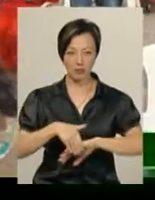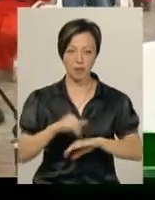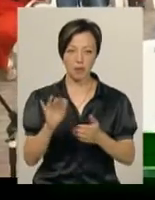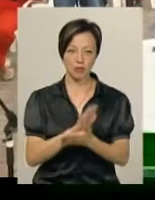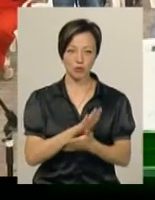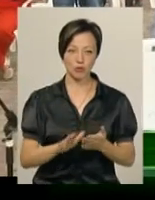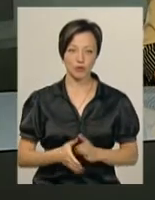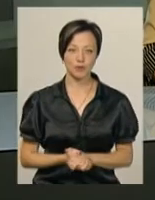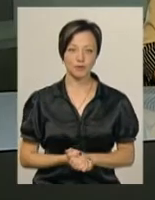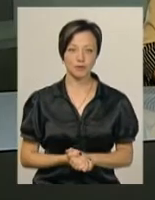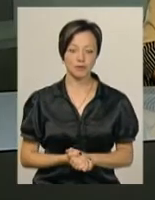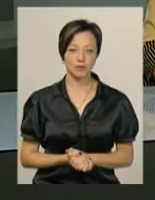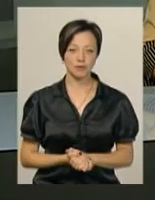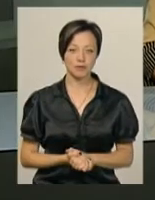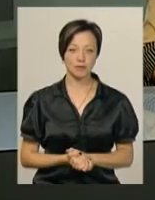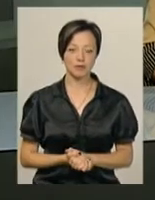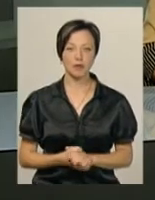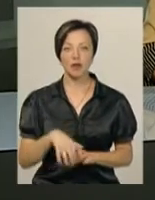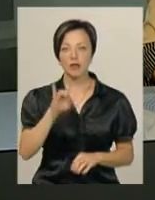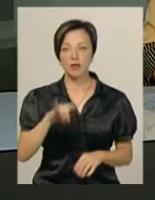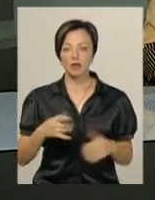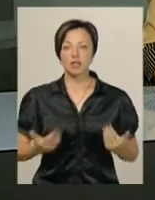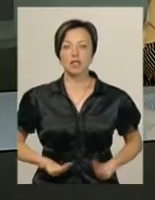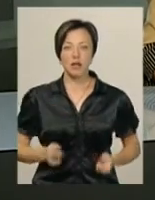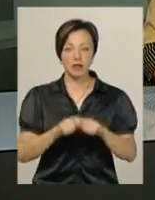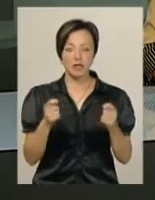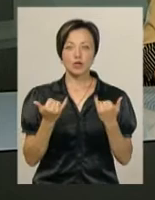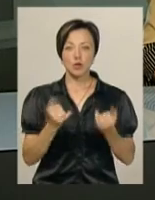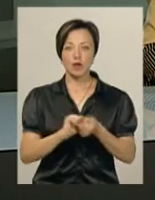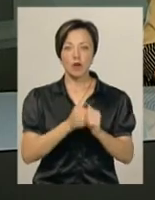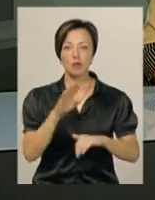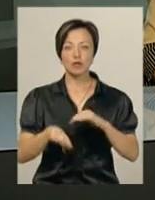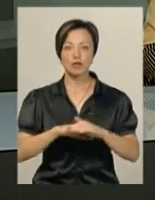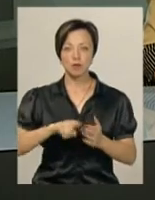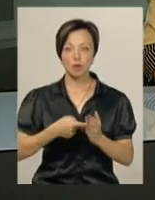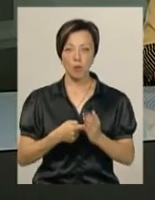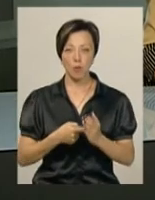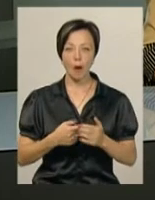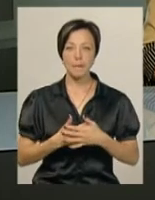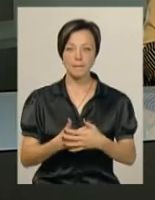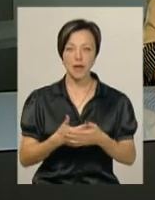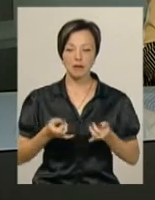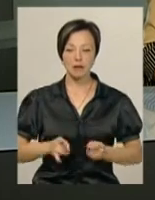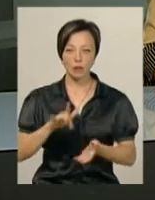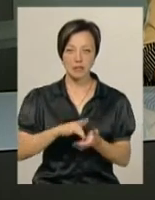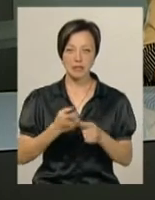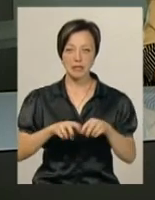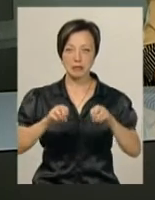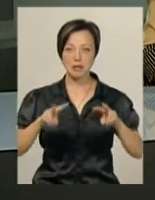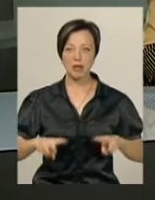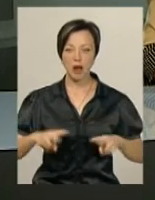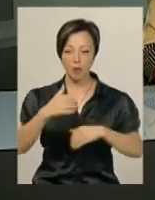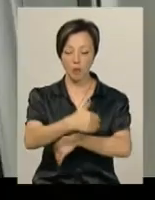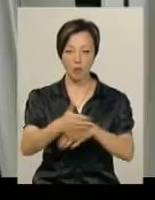і безкоштовно. Вікно життя відкрили сьогодні у Кам'яць-Подільському міському перинатальному центрі. Це спеціальний